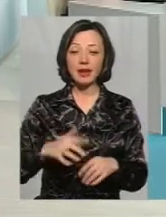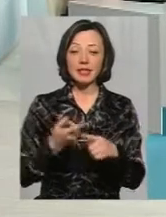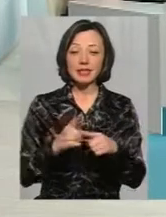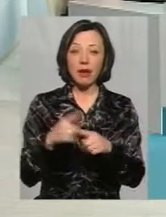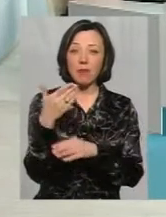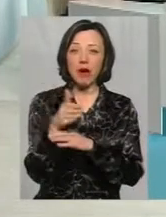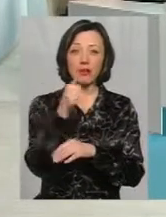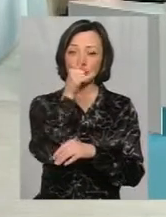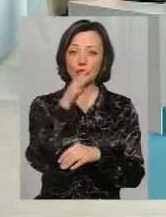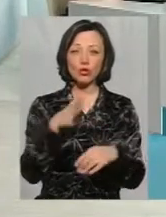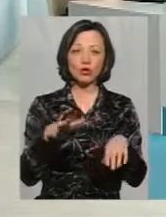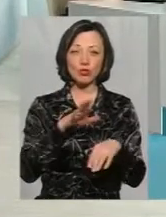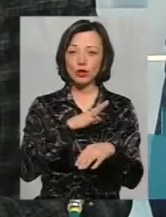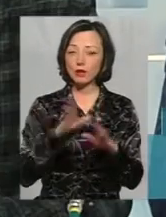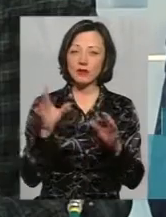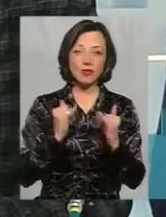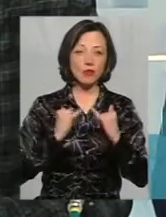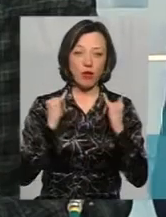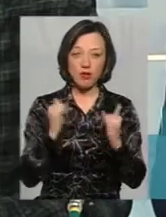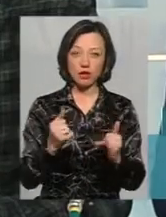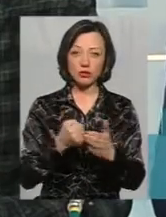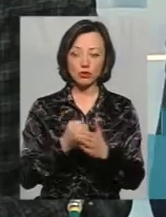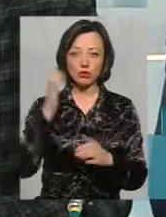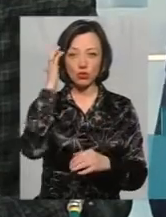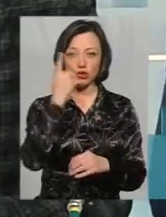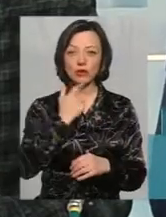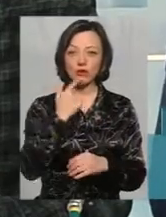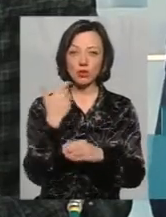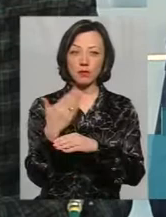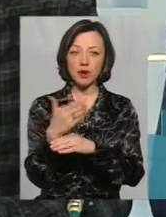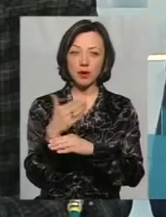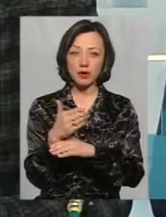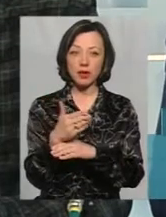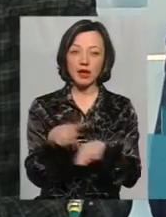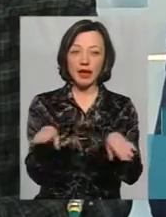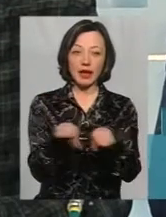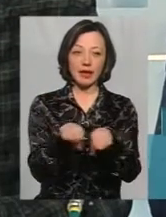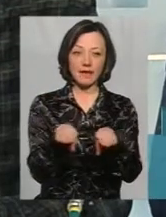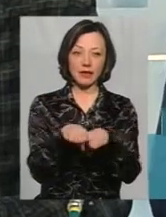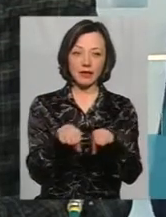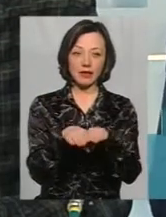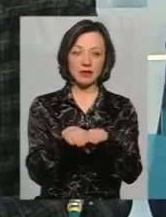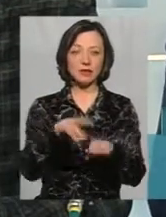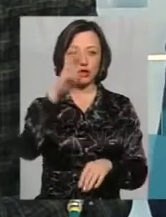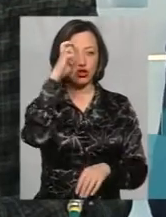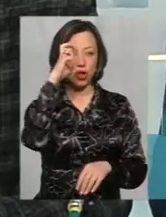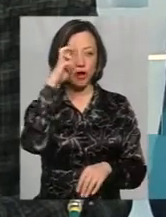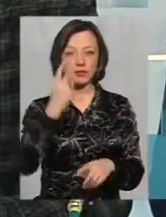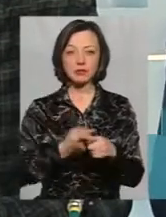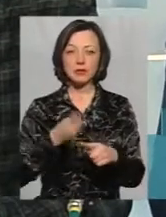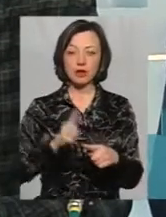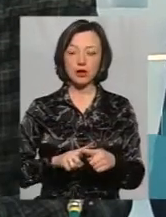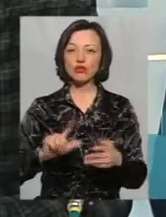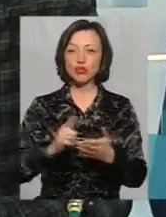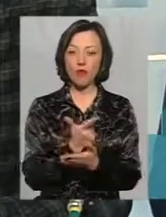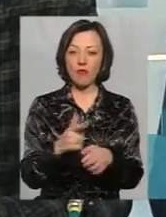може бути, все ж таки, при всій повазі до чорно-червоного прапора, в рівень з державним. Тому що це, знову